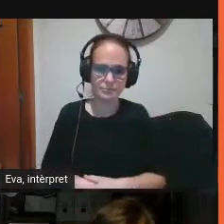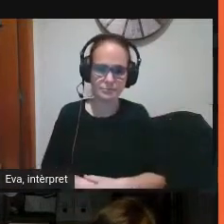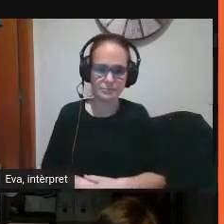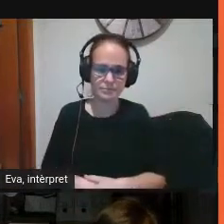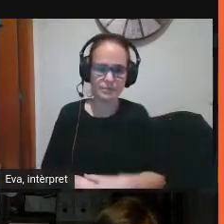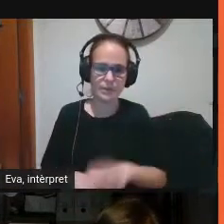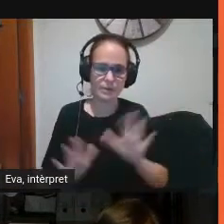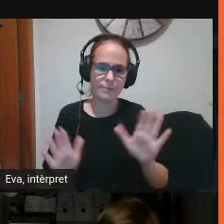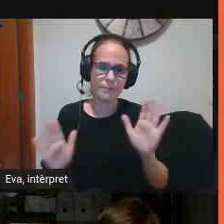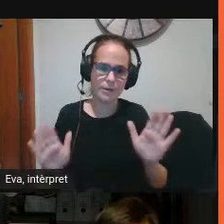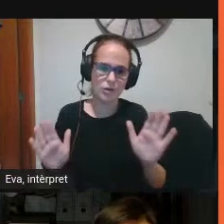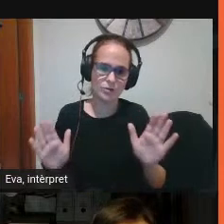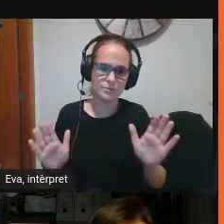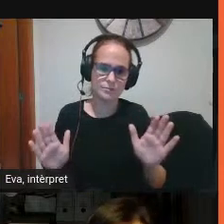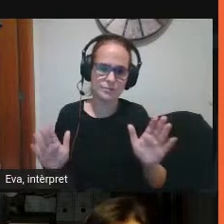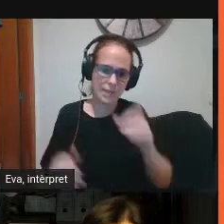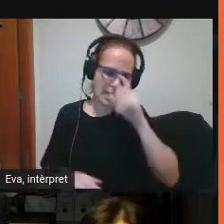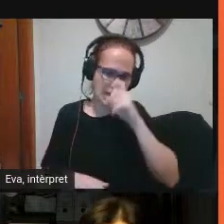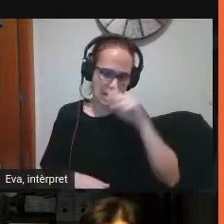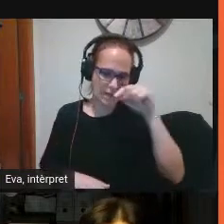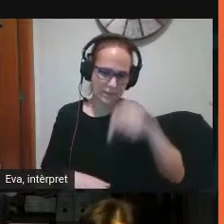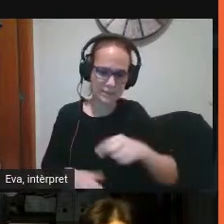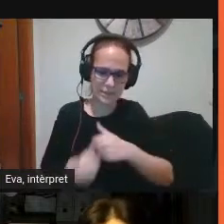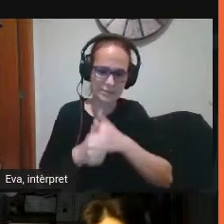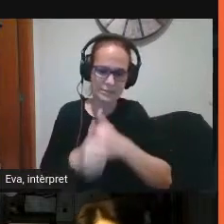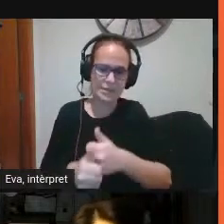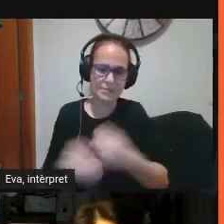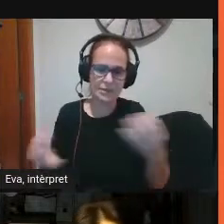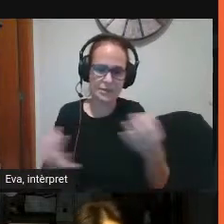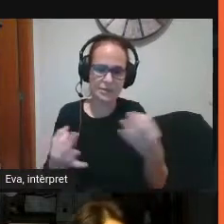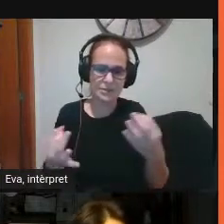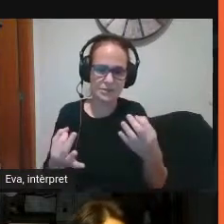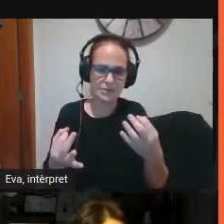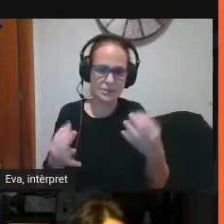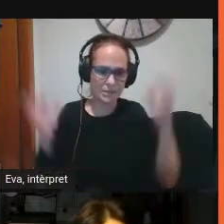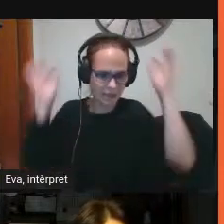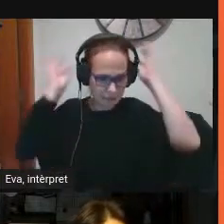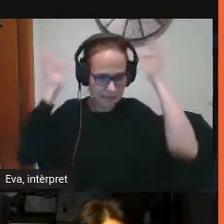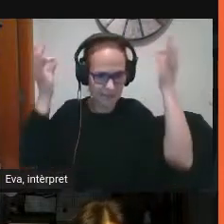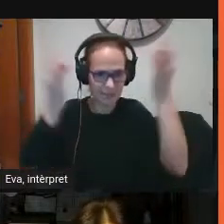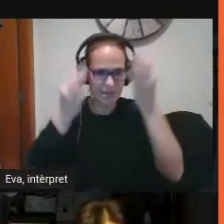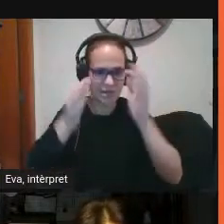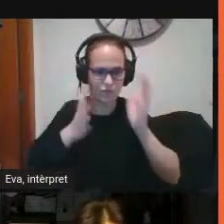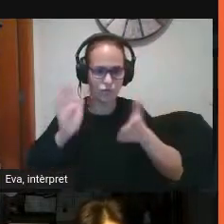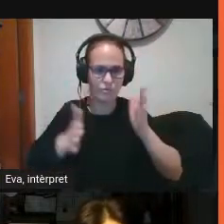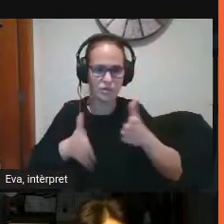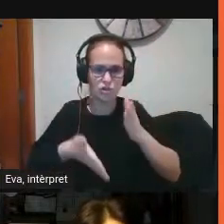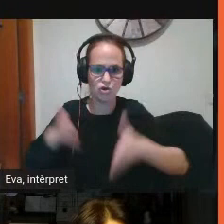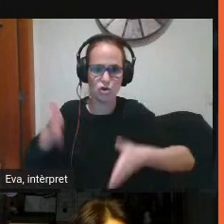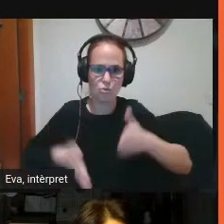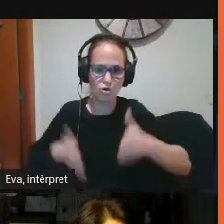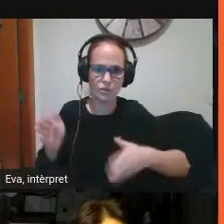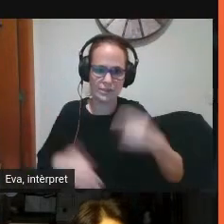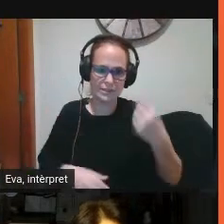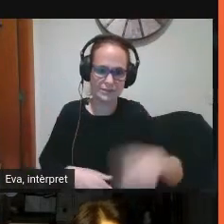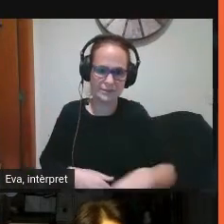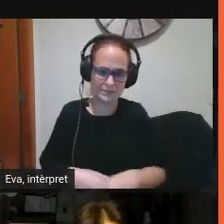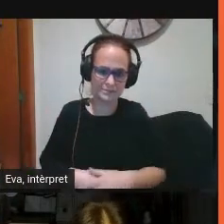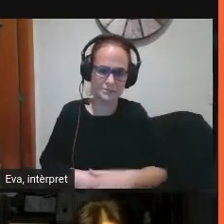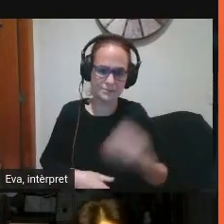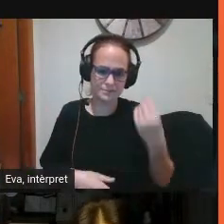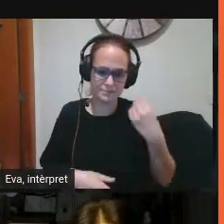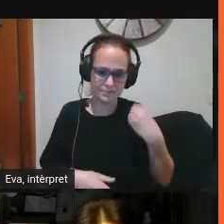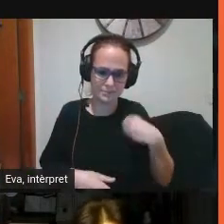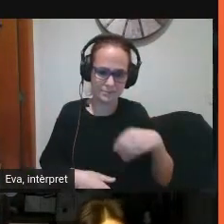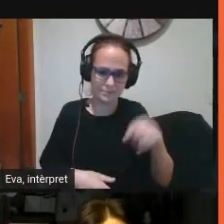que aquest any fem seguiment és el seminari de formació de robòtica que en aquest cas